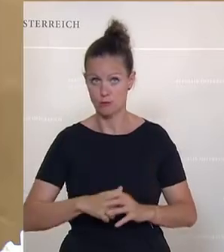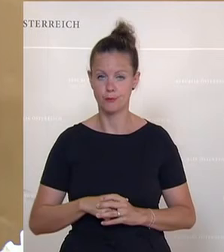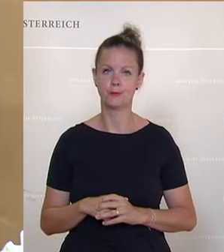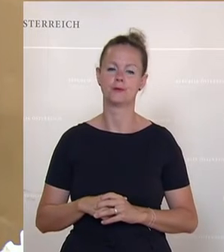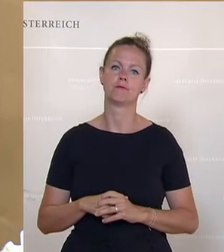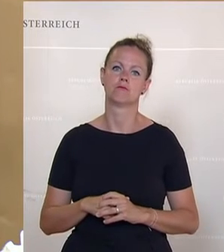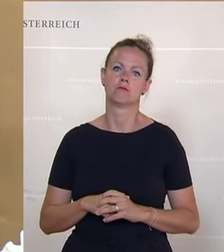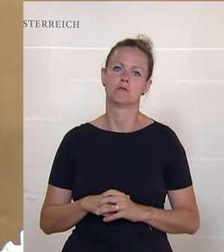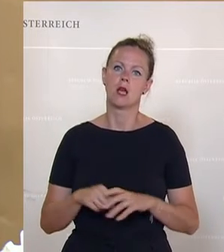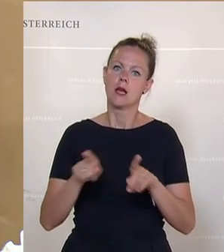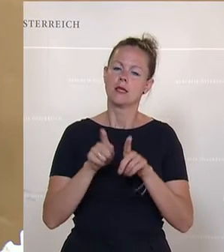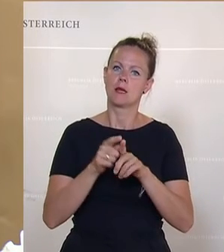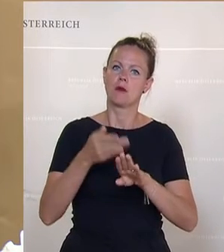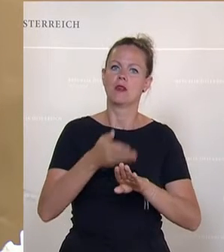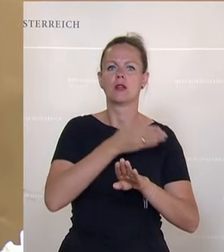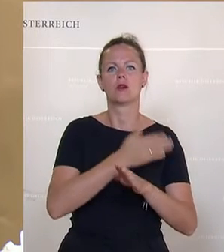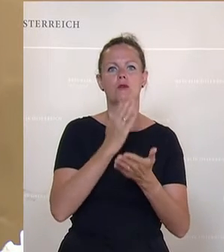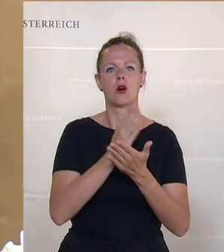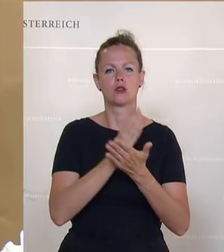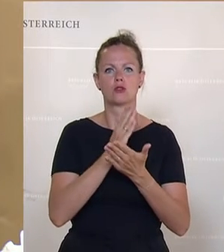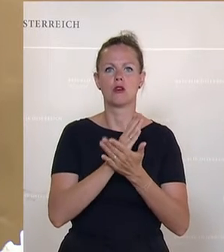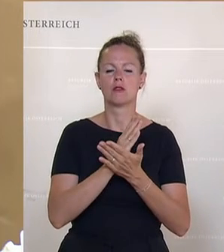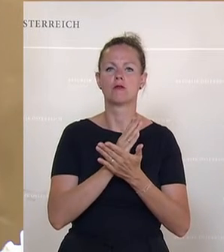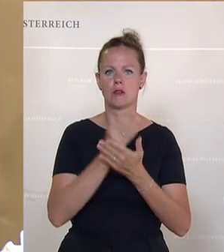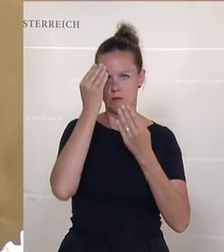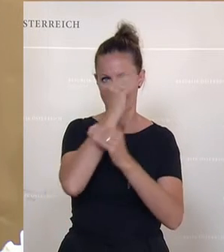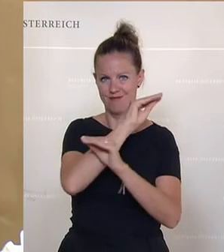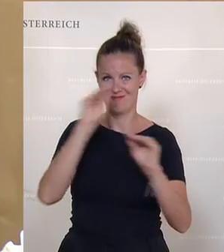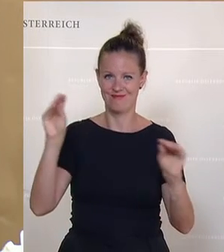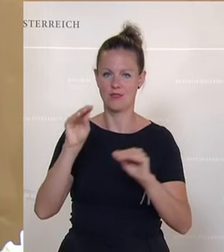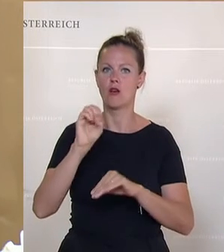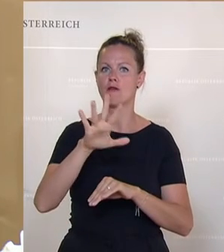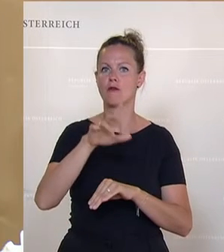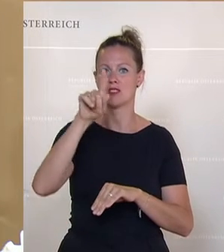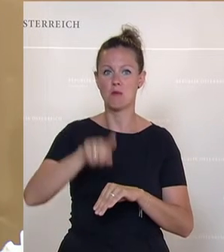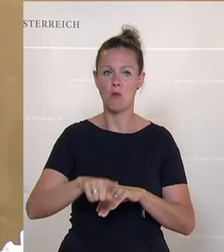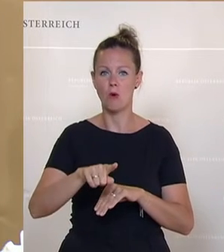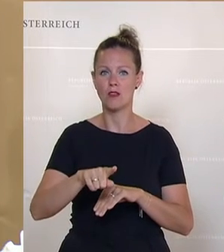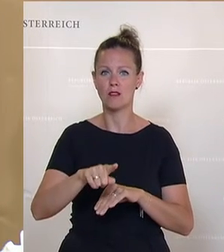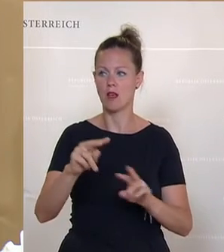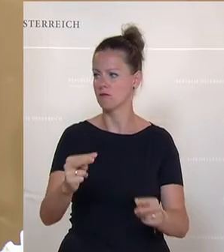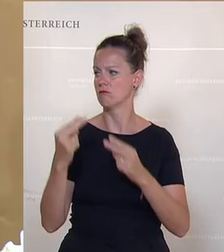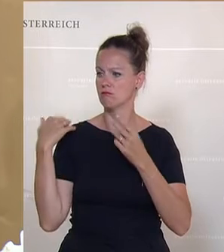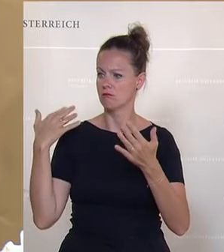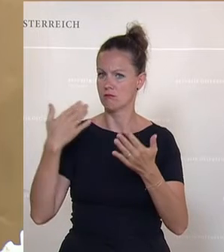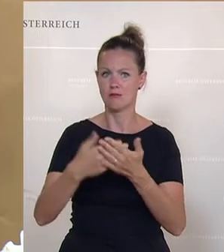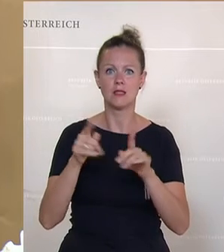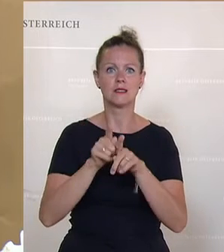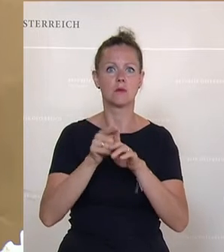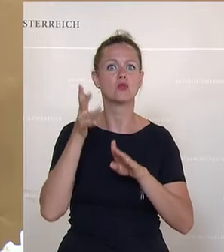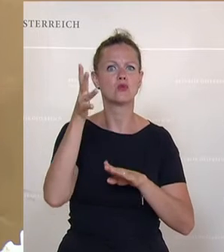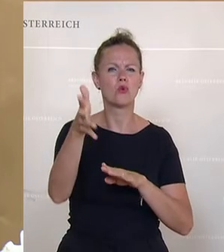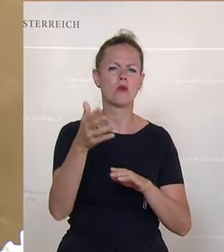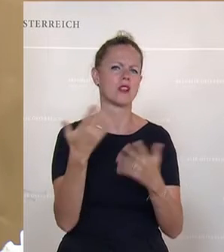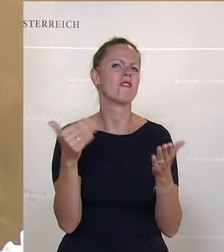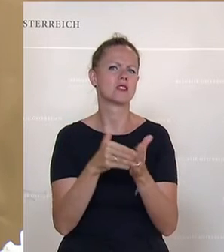So wie auch in den letzten 15 Monaten der Pandemie immer zu schauen, was ist notwendig, um Arbeitsplätze und Unternehmen durch diese